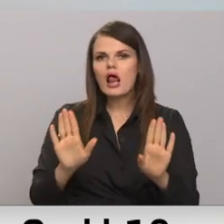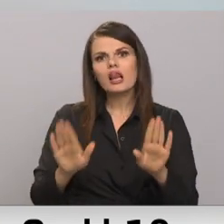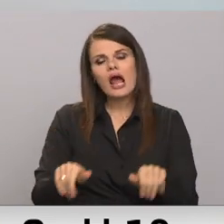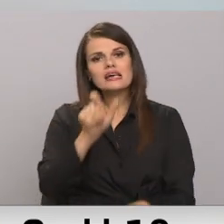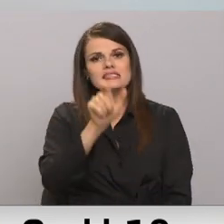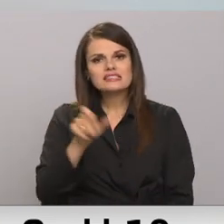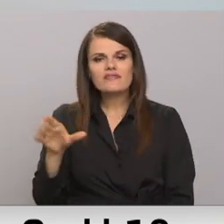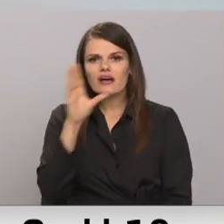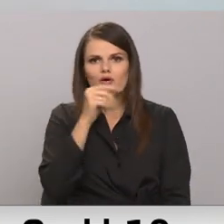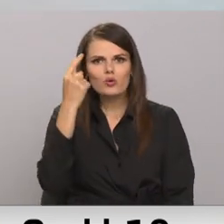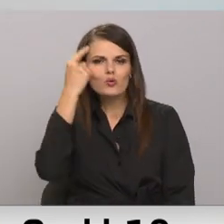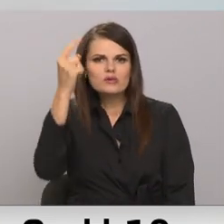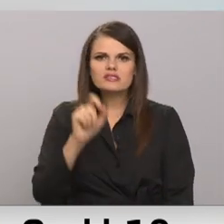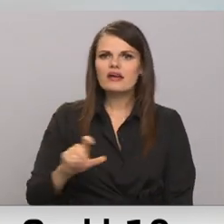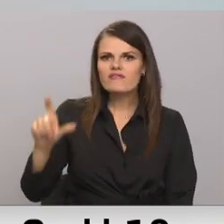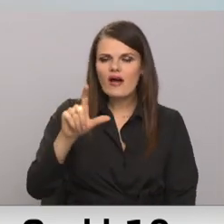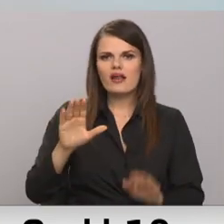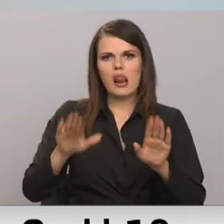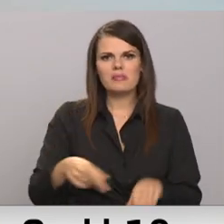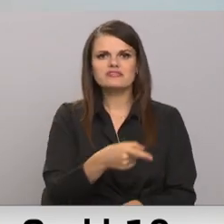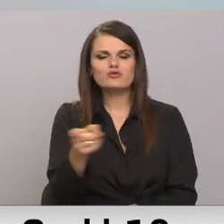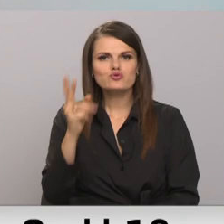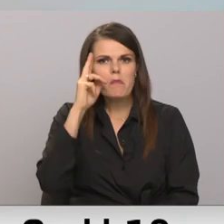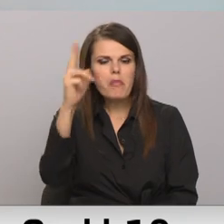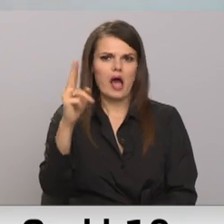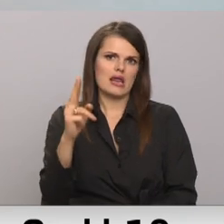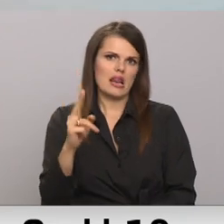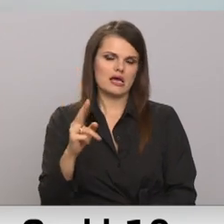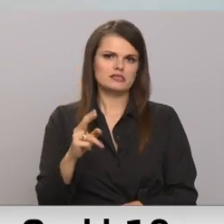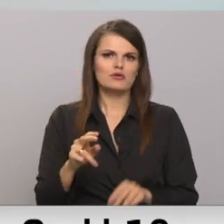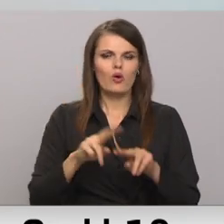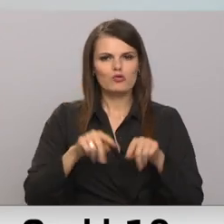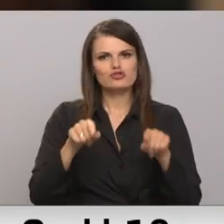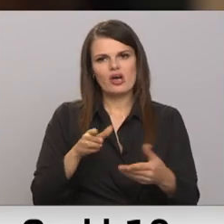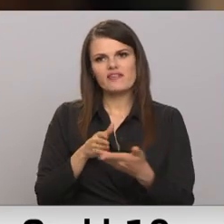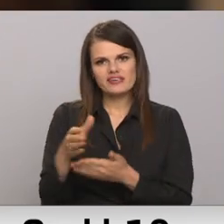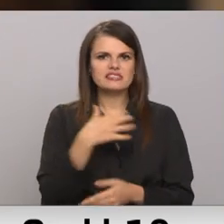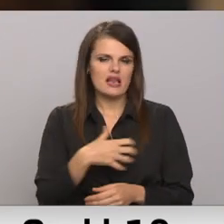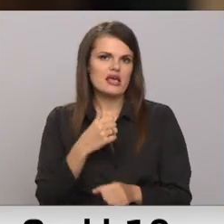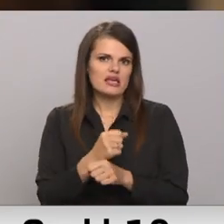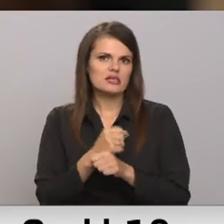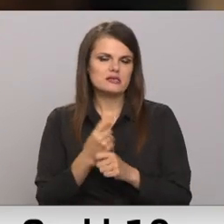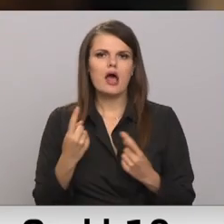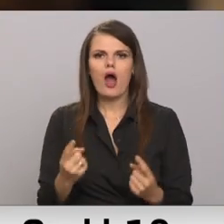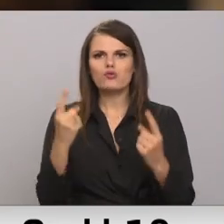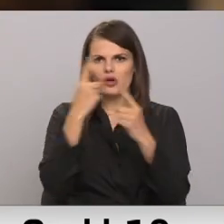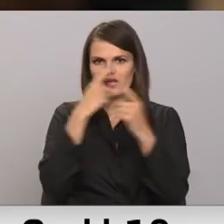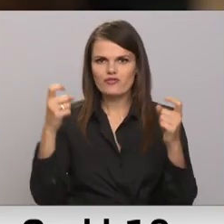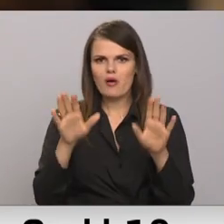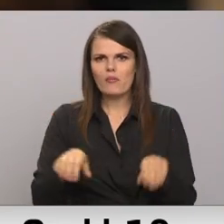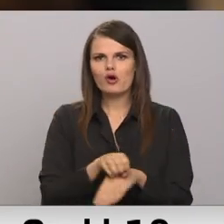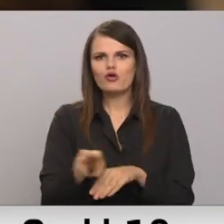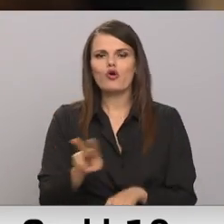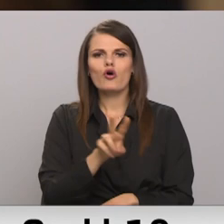uzināt vairāk, lai viņus parliecinātu. Šajai virzani ir jāstrādā. Aktuālo informāciju par Covid-19